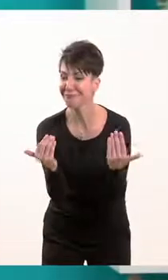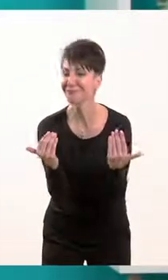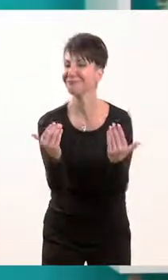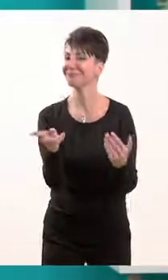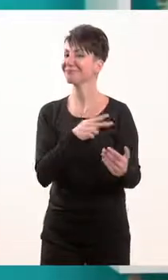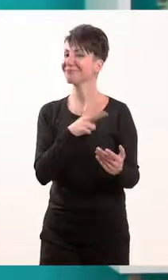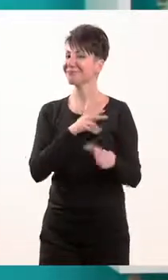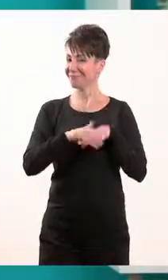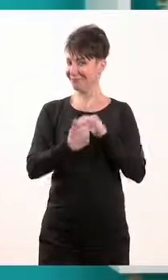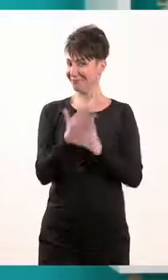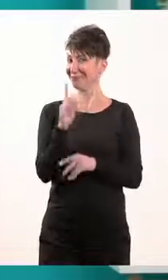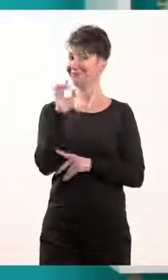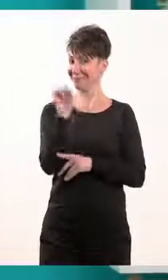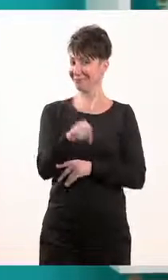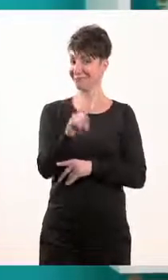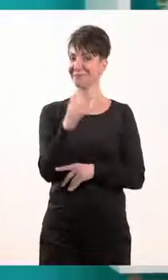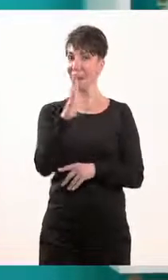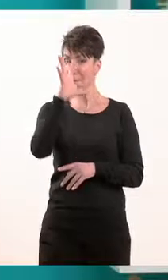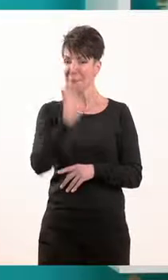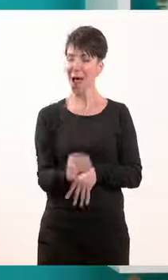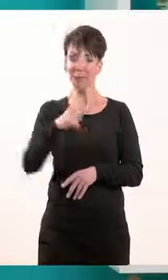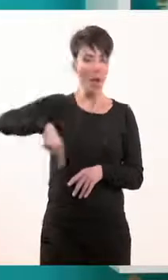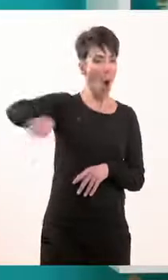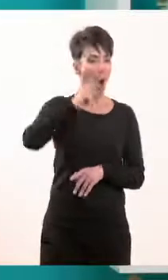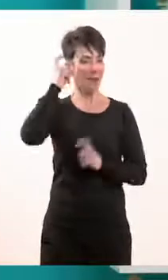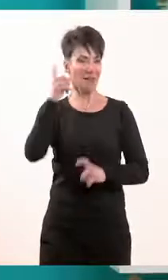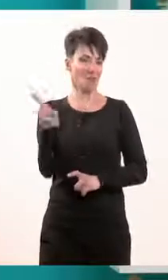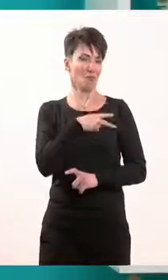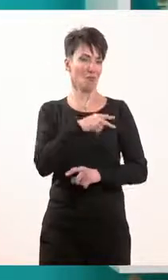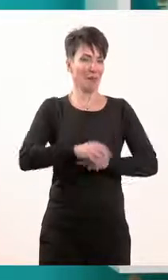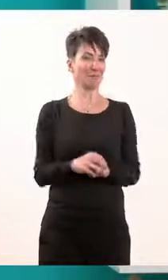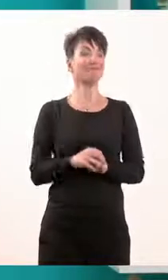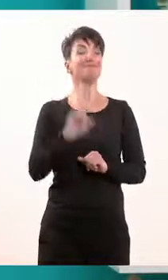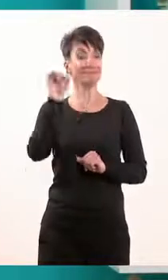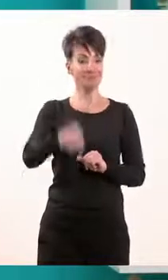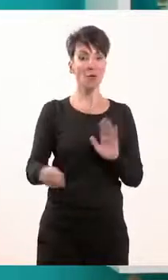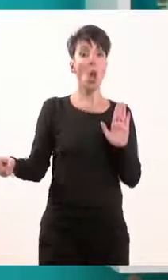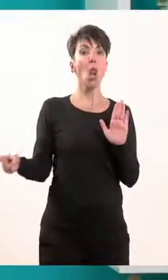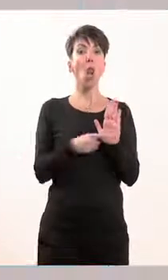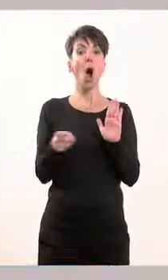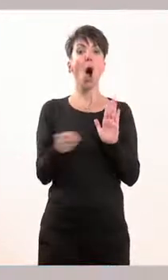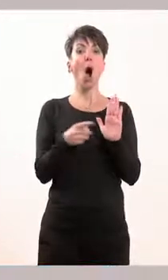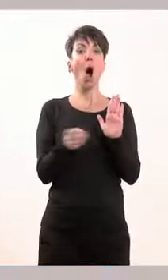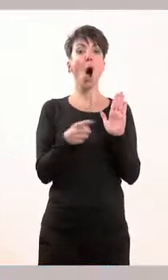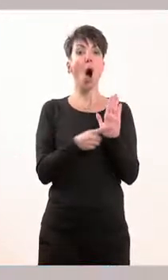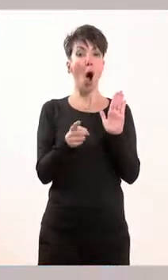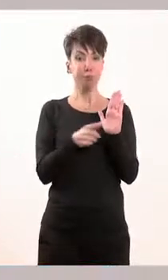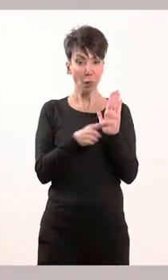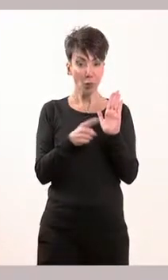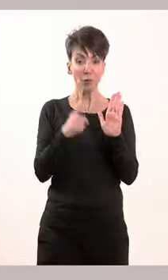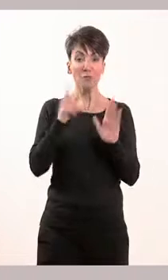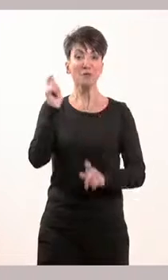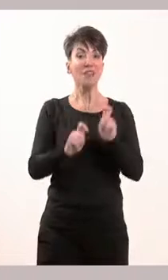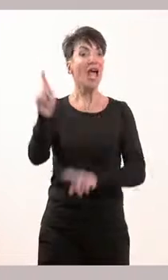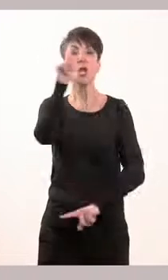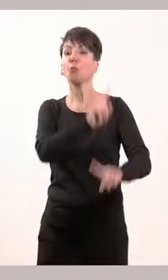Πολύ ενδιαφέρον. Παιδιά, είστε πολύ κοντά. Η νομοθετική εξουσία ασκείται από τη Βουλή.